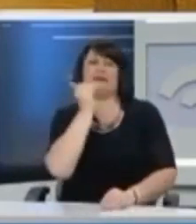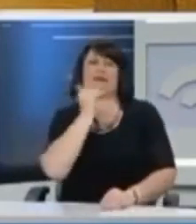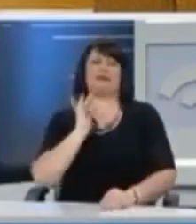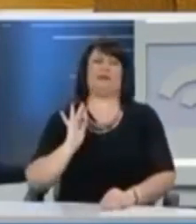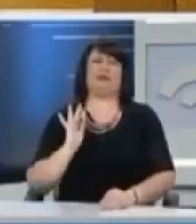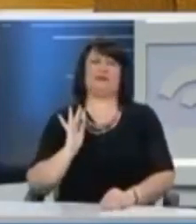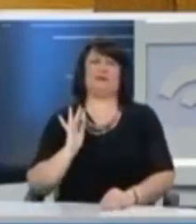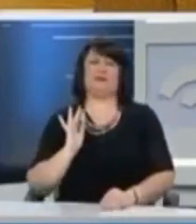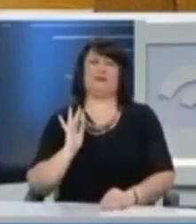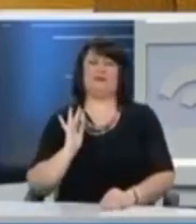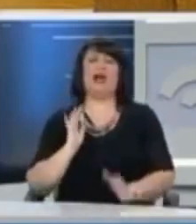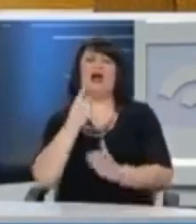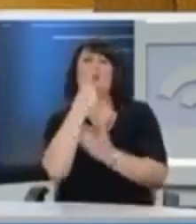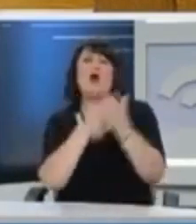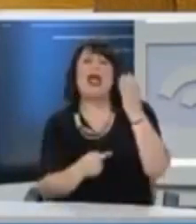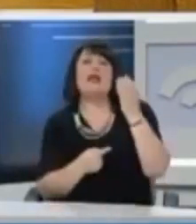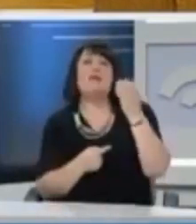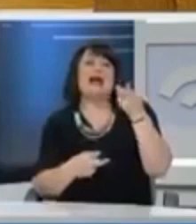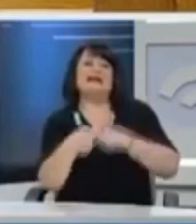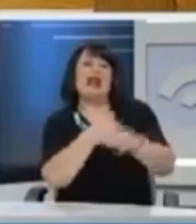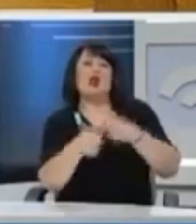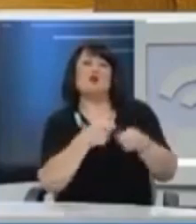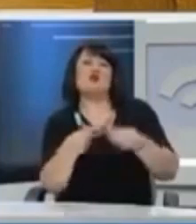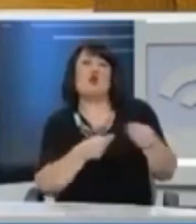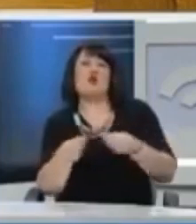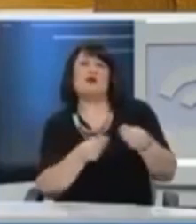γρήγορα από ότι το έλλειμμα τρεχουσών συναλλαγών.